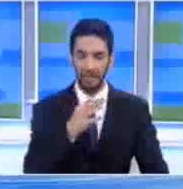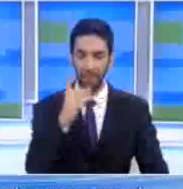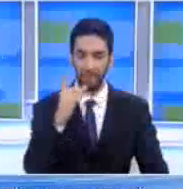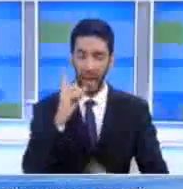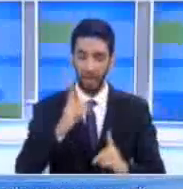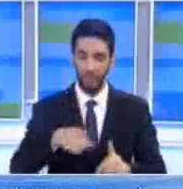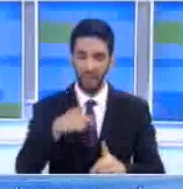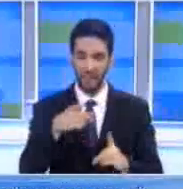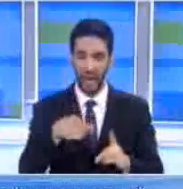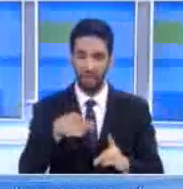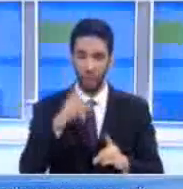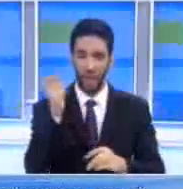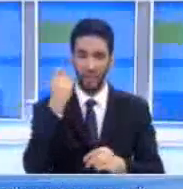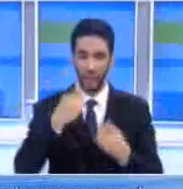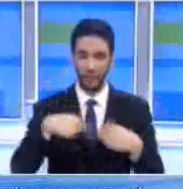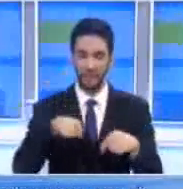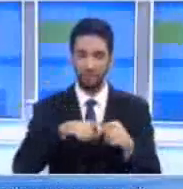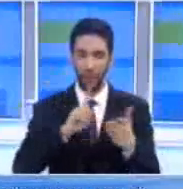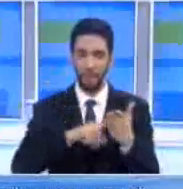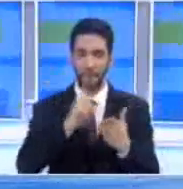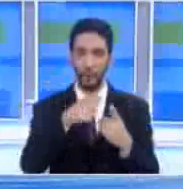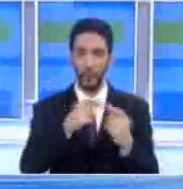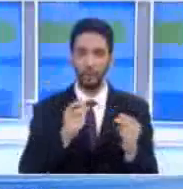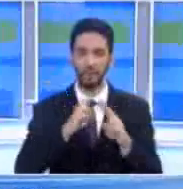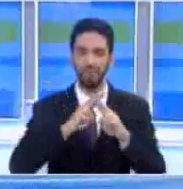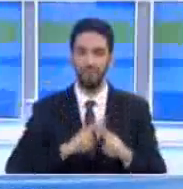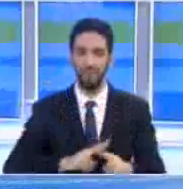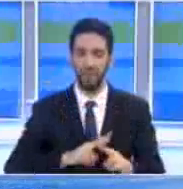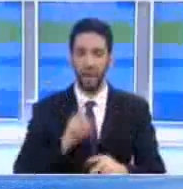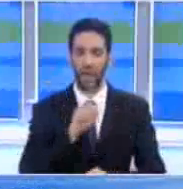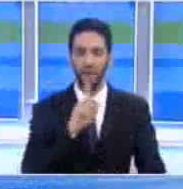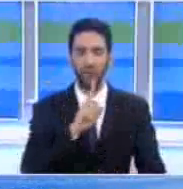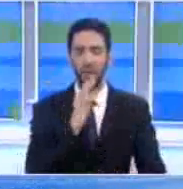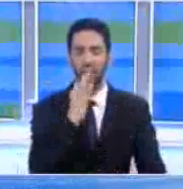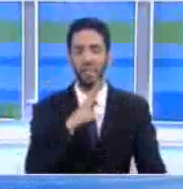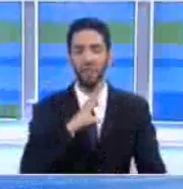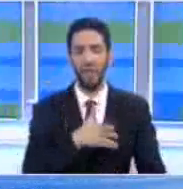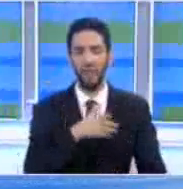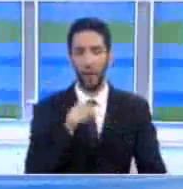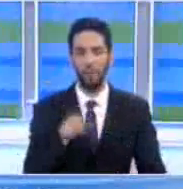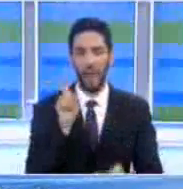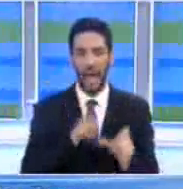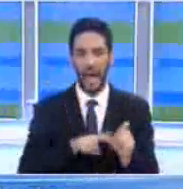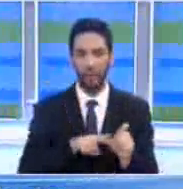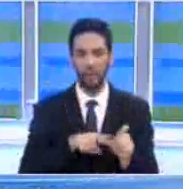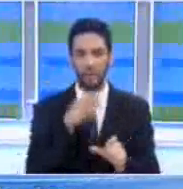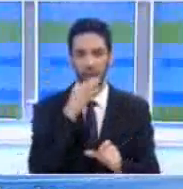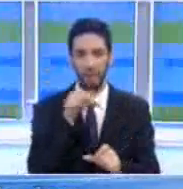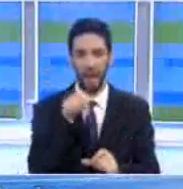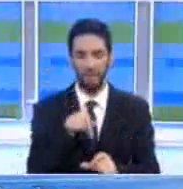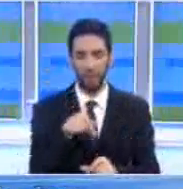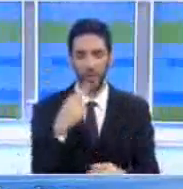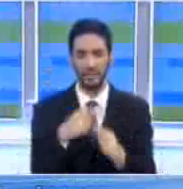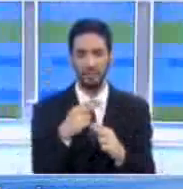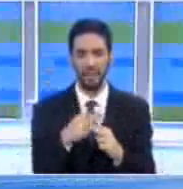Συνεπώς συνεχίζει η απόφαση αυτή θα έπρεπε να καθυσυχάσει τους Κοκύπριους ότι ουδής μιλά για ένωση, συμπληρώνοντας ότι